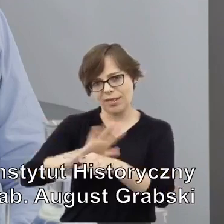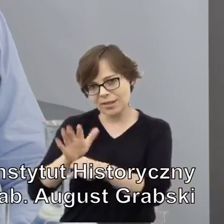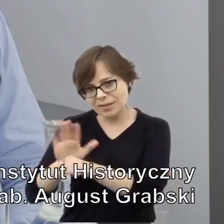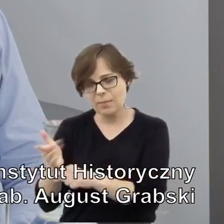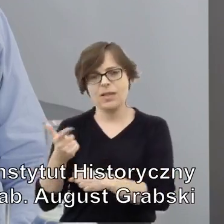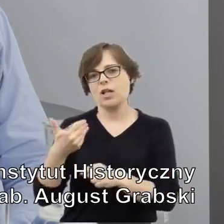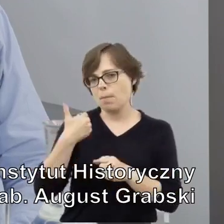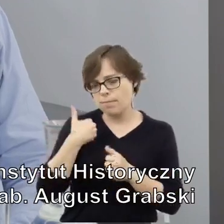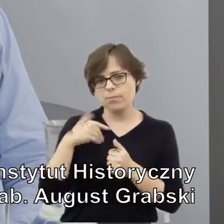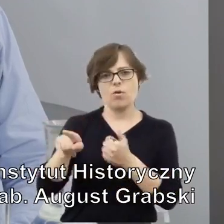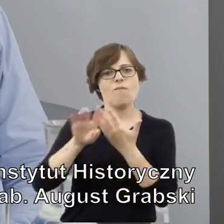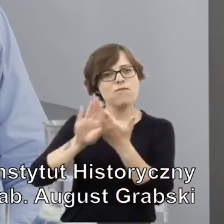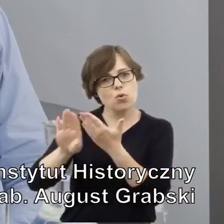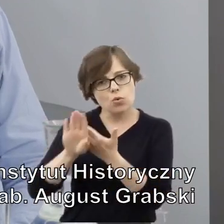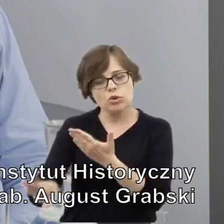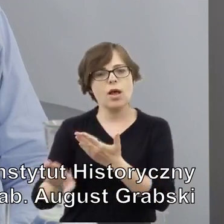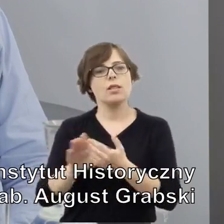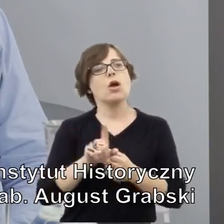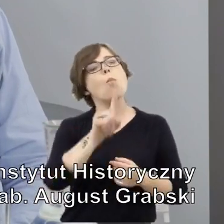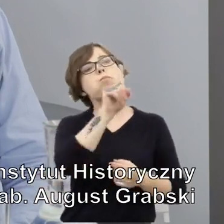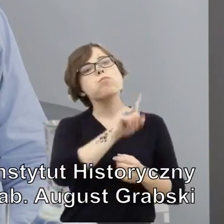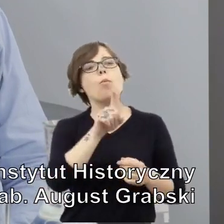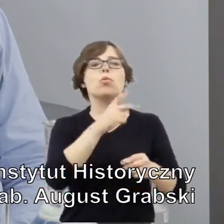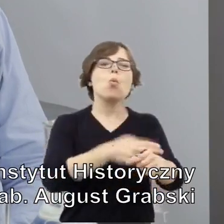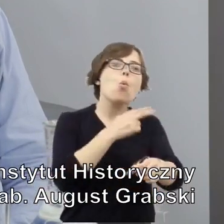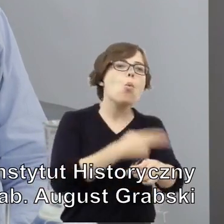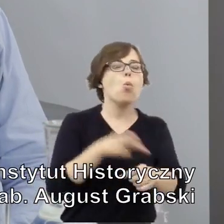byli wykluczani z funkcji publicznych,